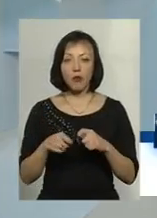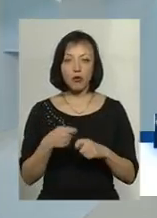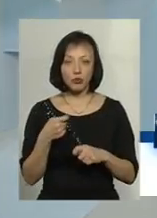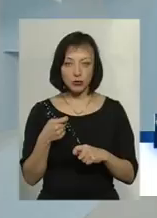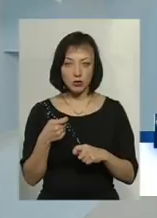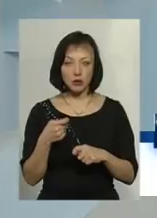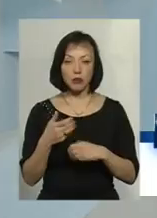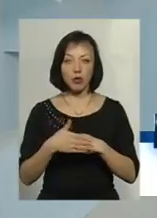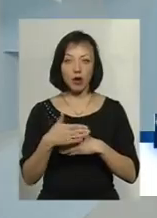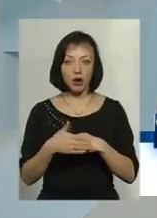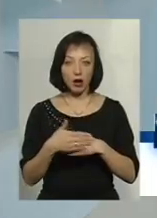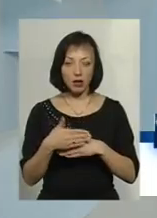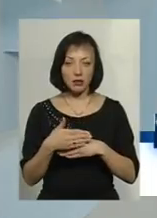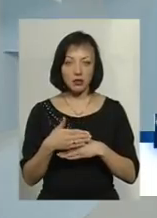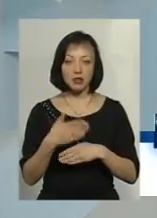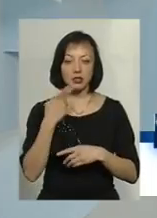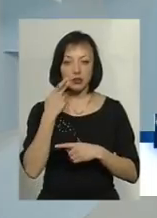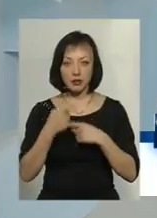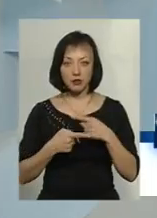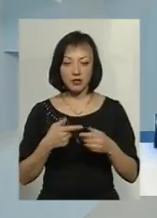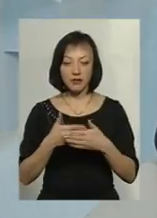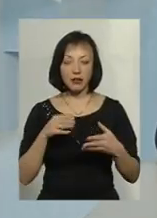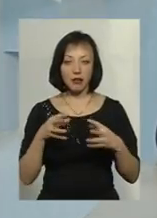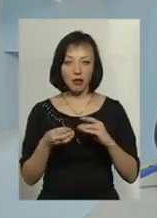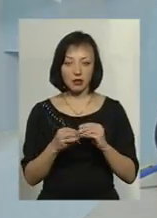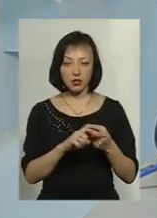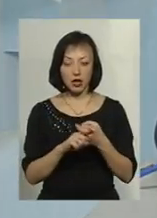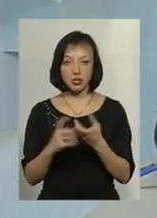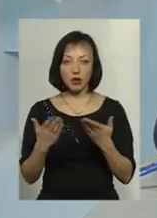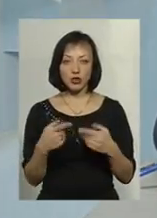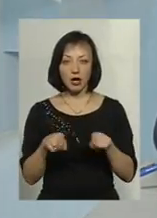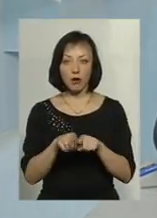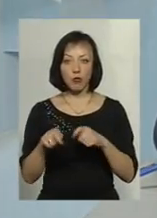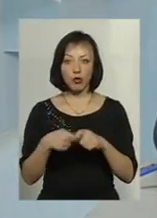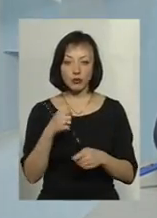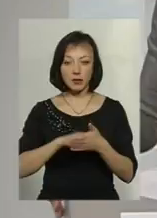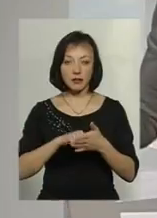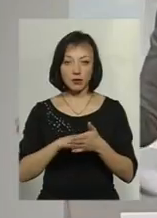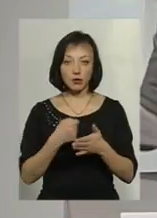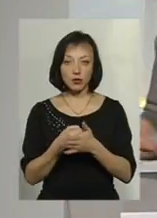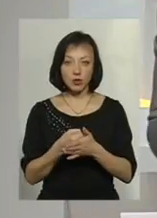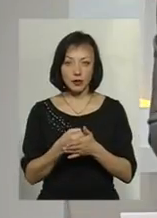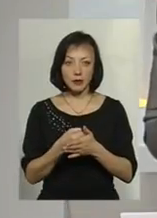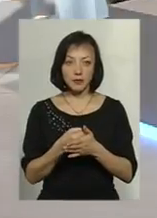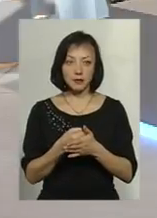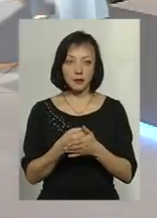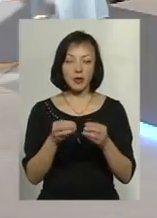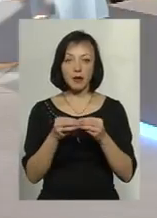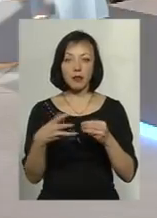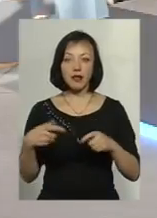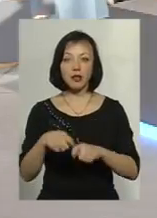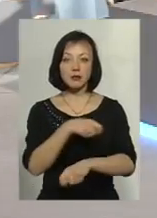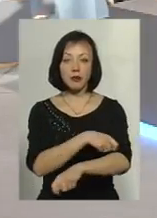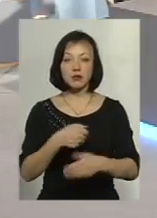Правопорушення, покарання завжди від наслідків залежить. Якщо таке правопорушення призведено... до прикладу, 15 метрів до